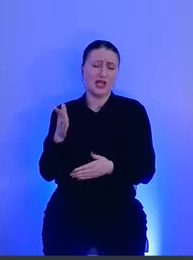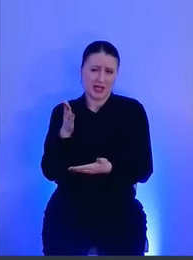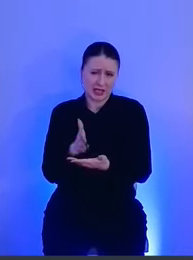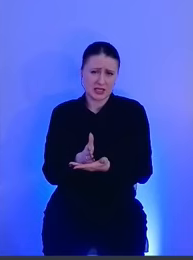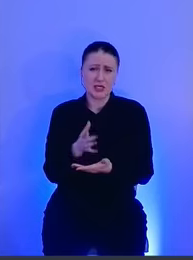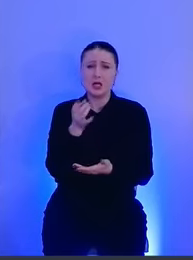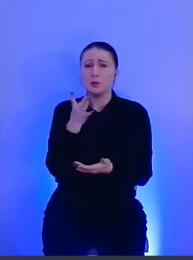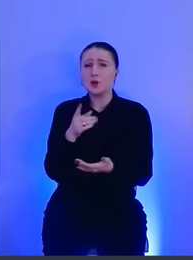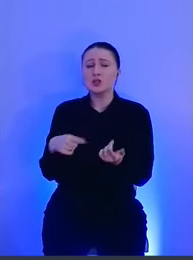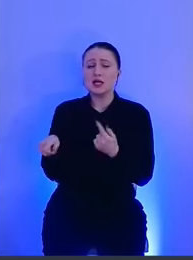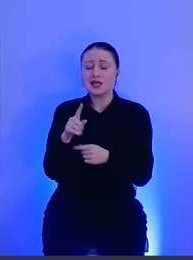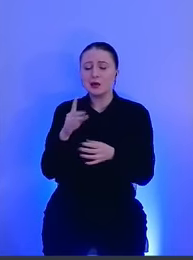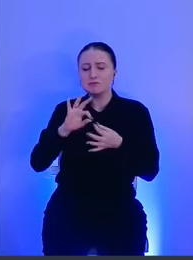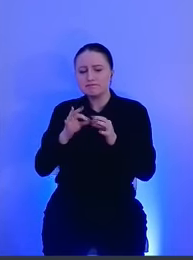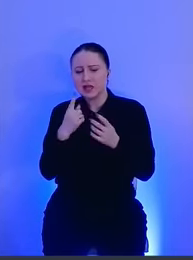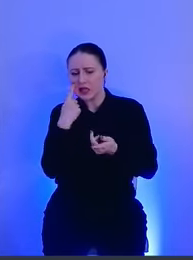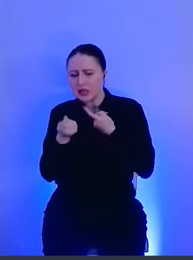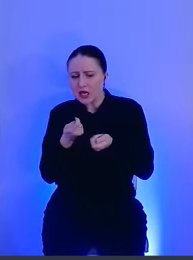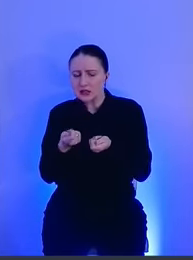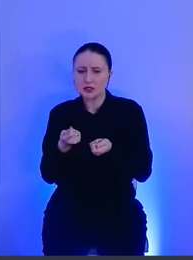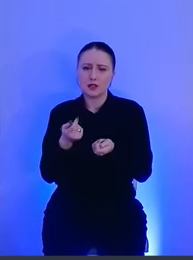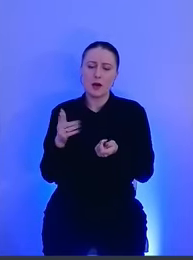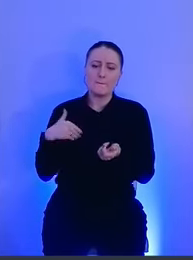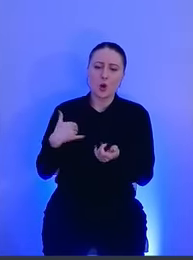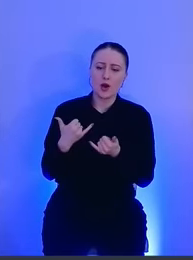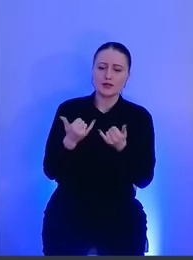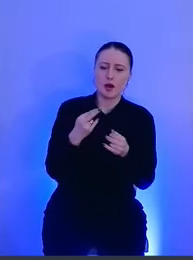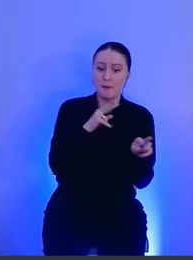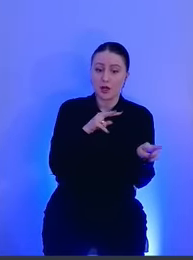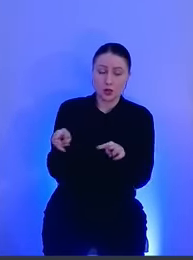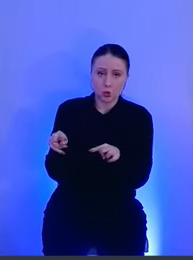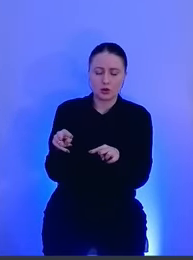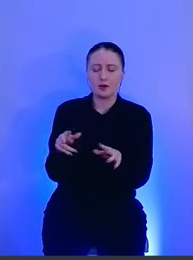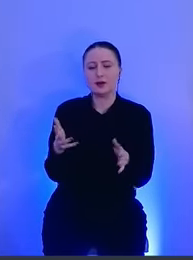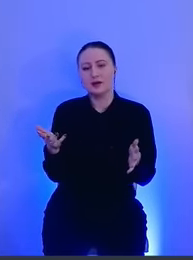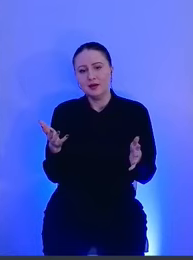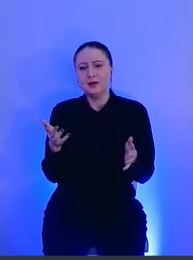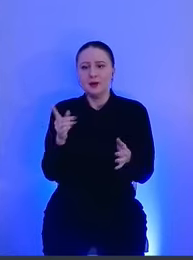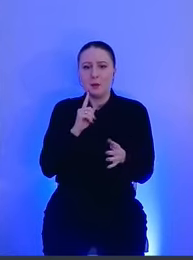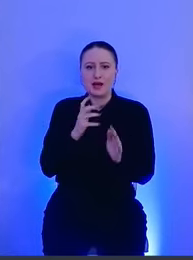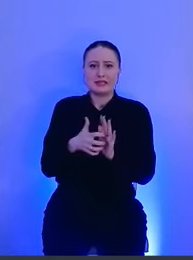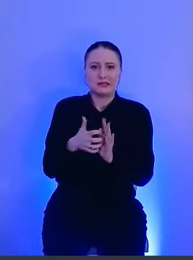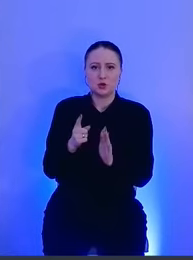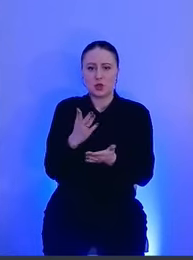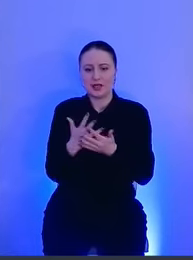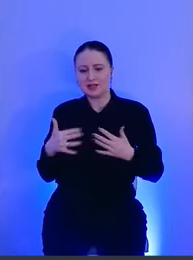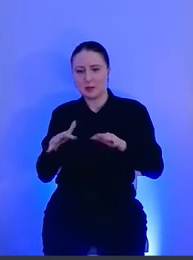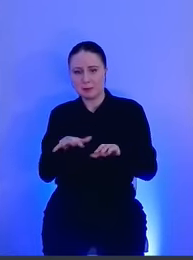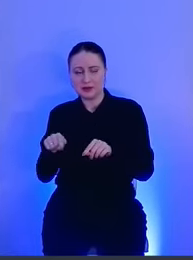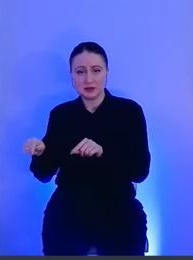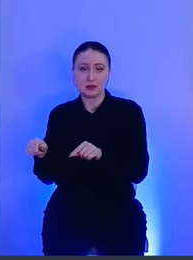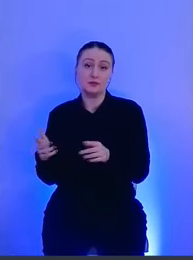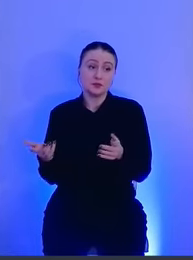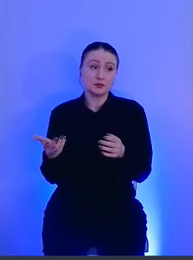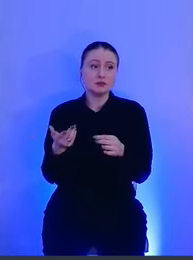их детализация и какая-то полезность для мониторинга оставляет желать лучшего. Это разве что